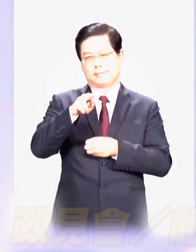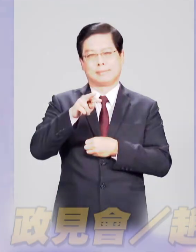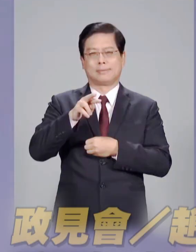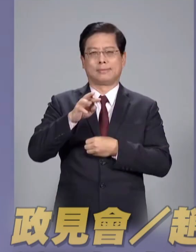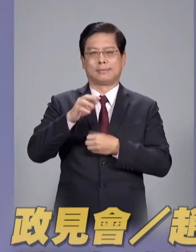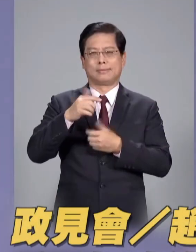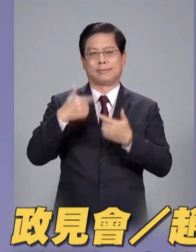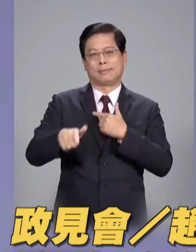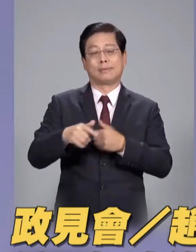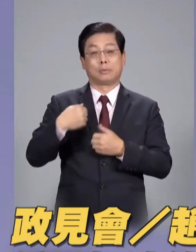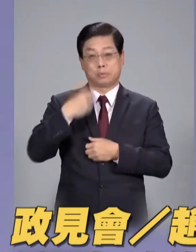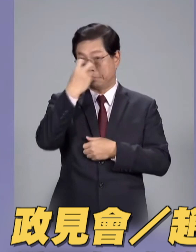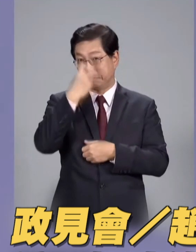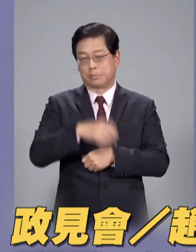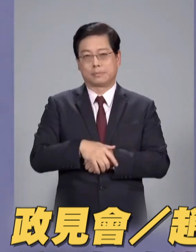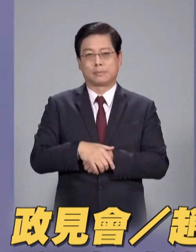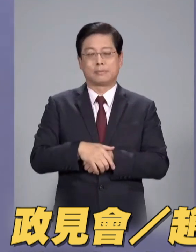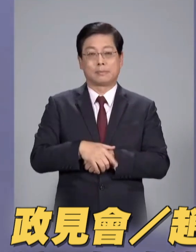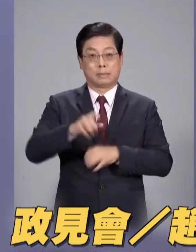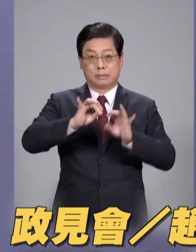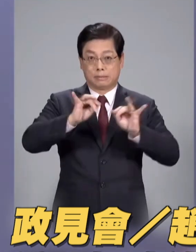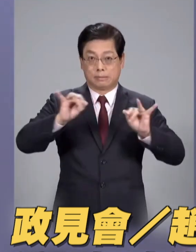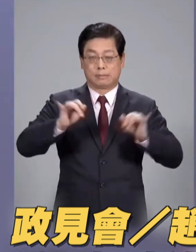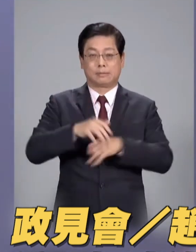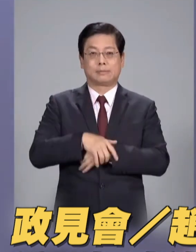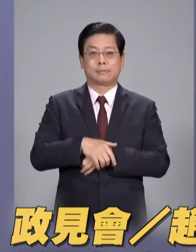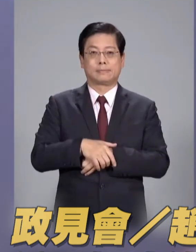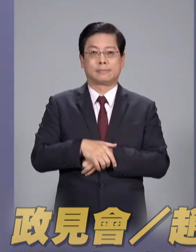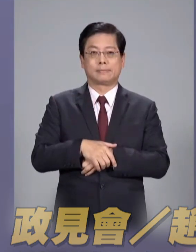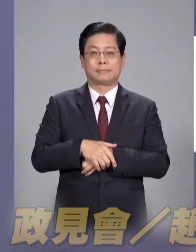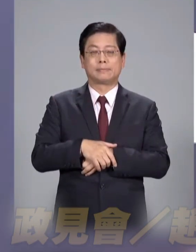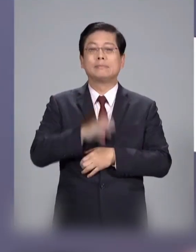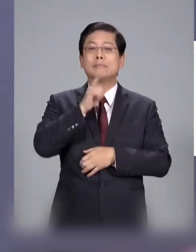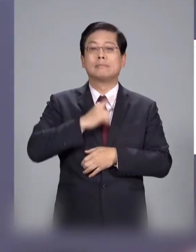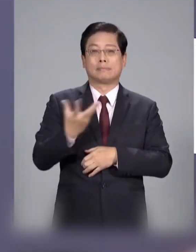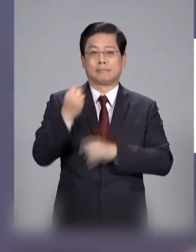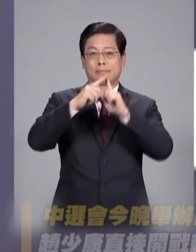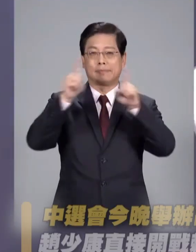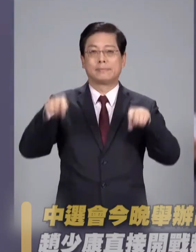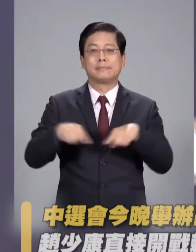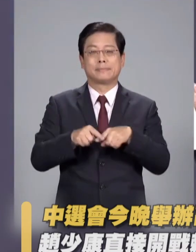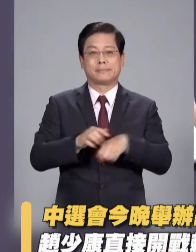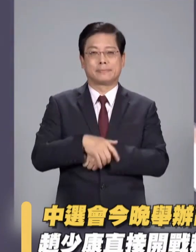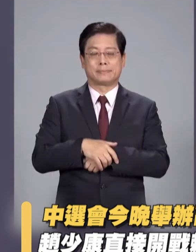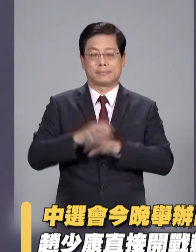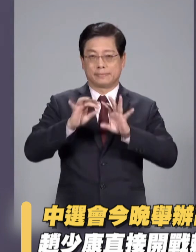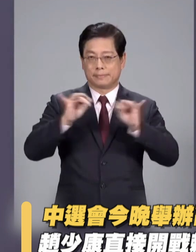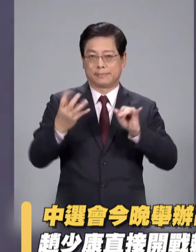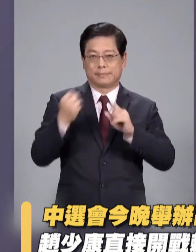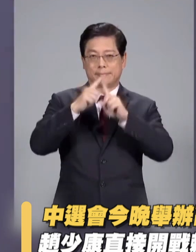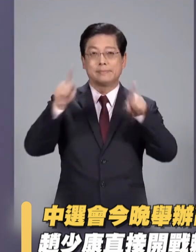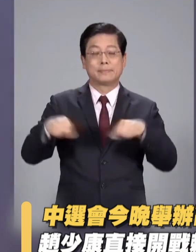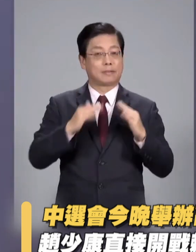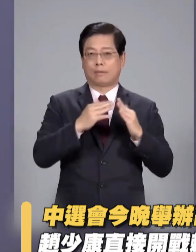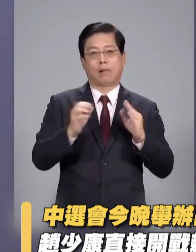雄我去查了一下他的土地这是他的权壮土地的权壮